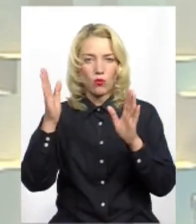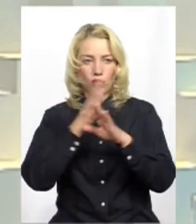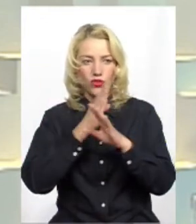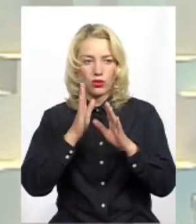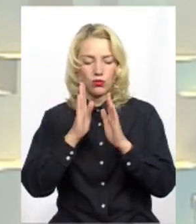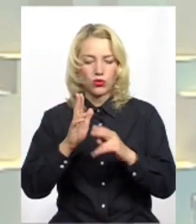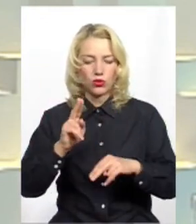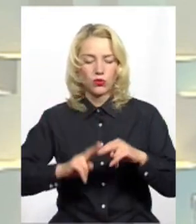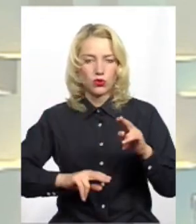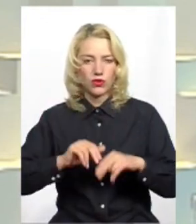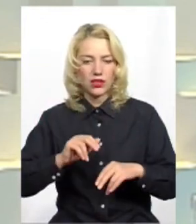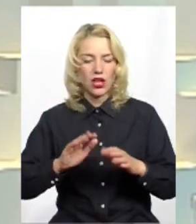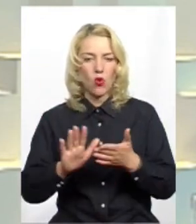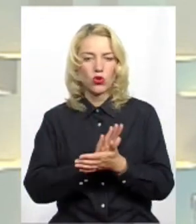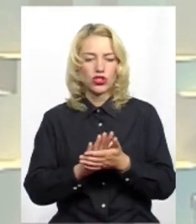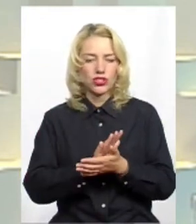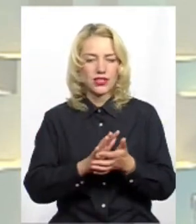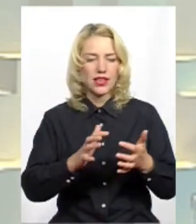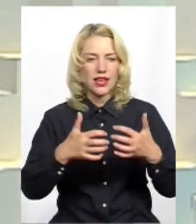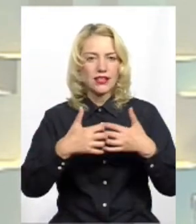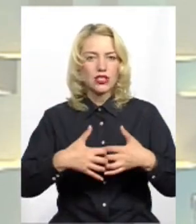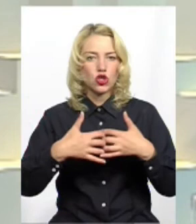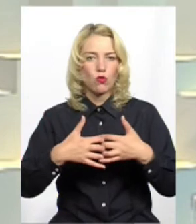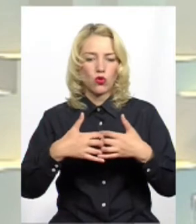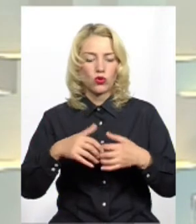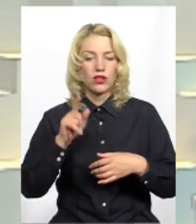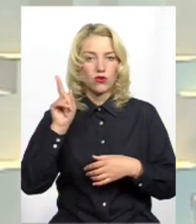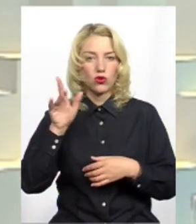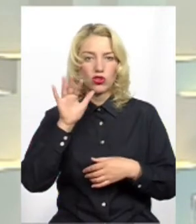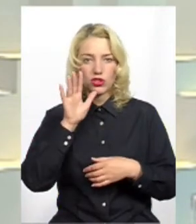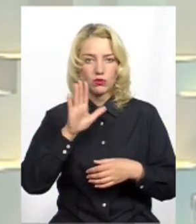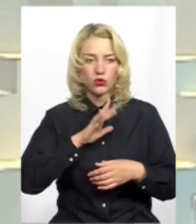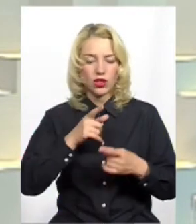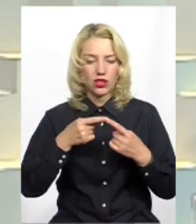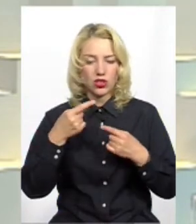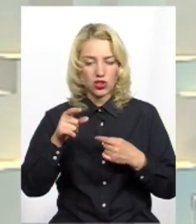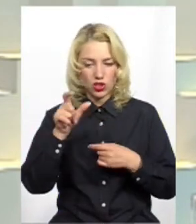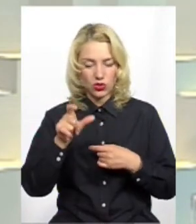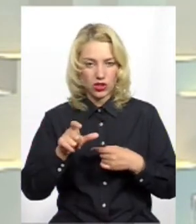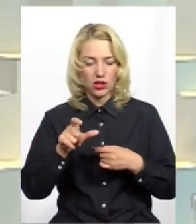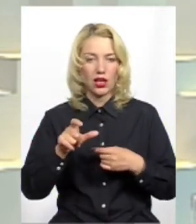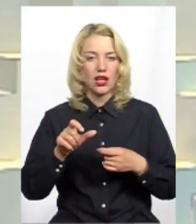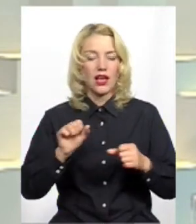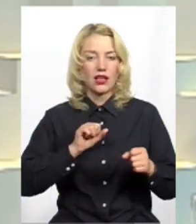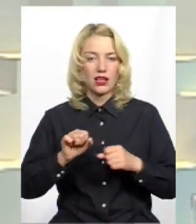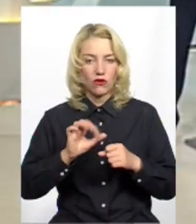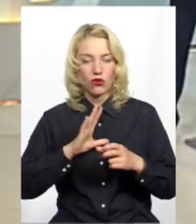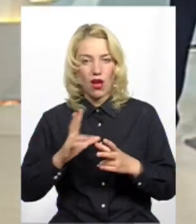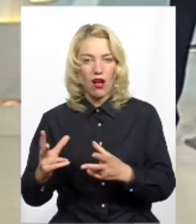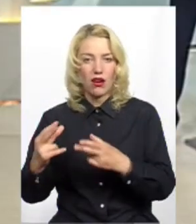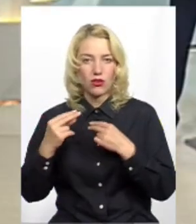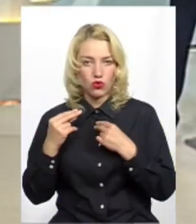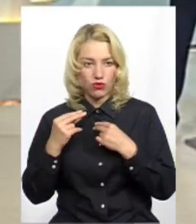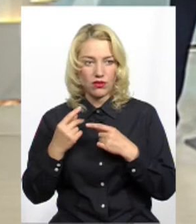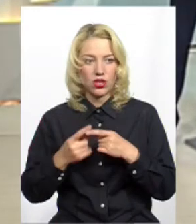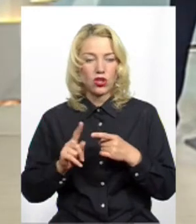будувати очисні споруди. В той час керівником була інша особа, він мені гарантував те, що він